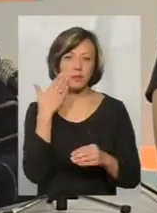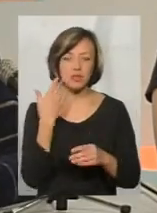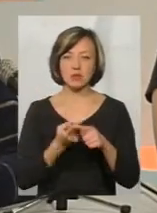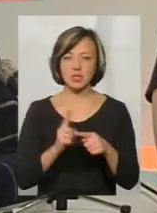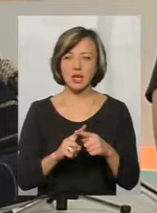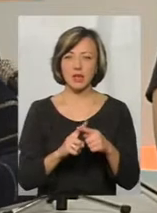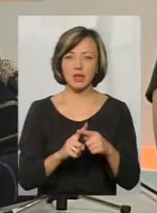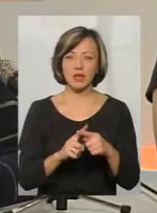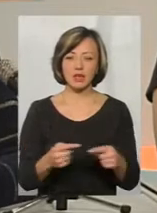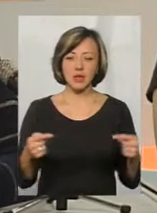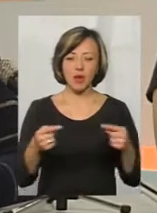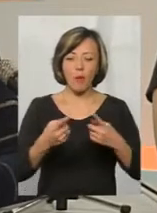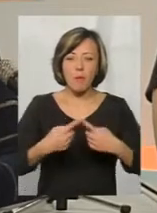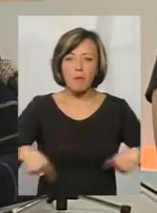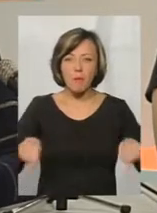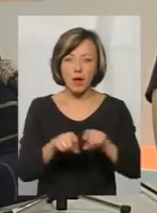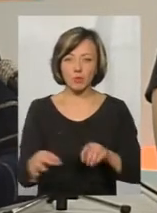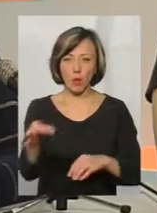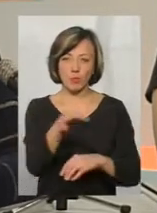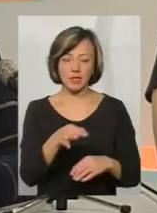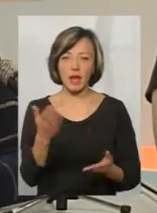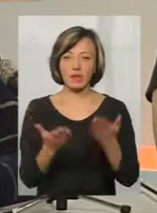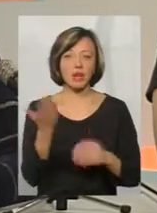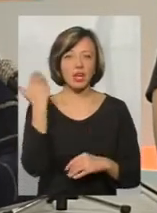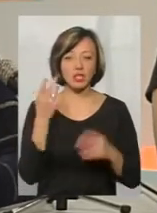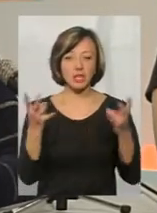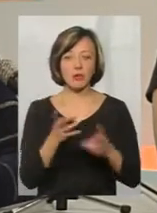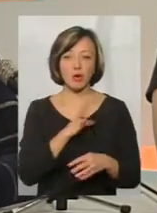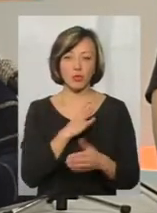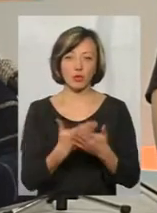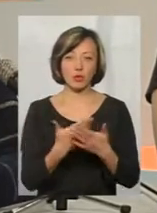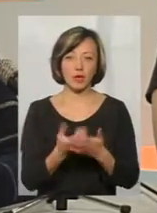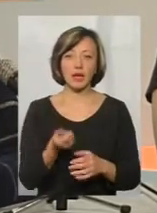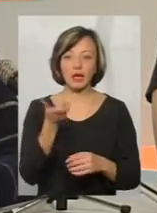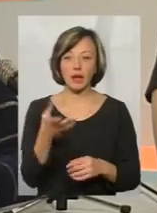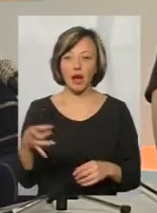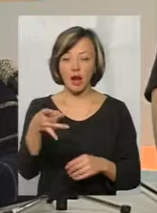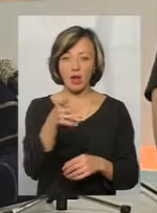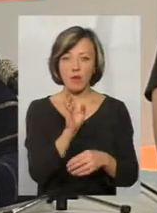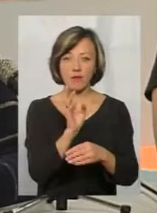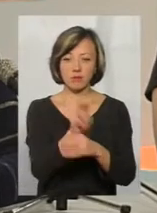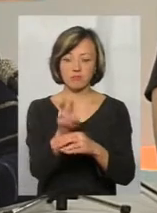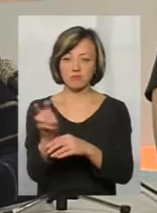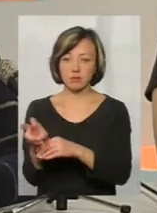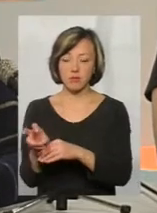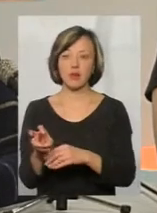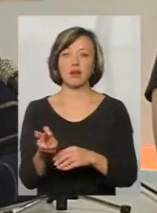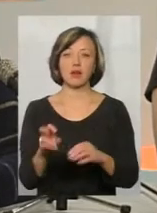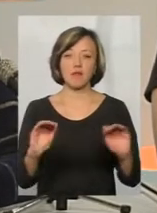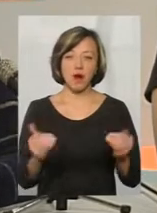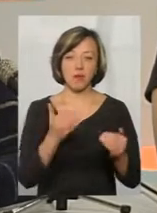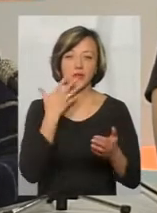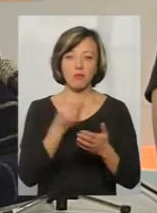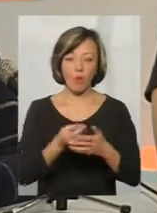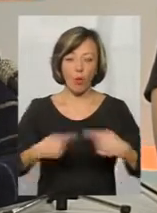збігається з межами області. Відповідно, якщо вам раніше треба було кілька районів обійти в рамках